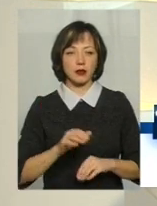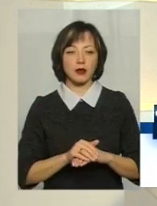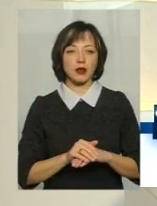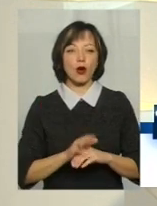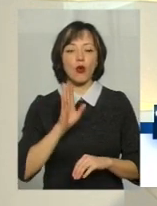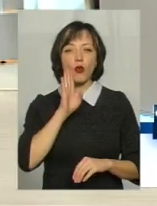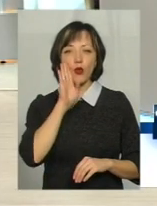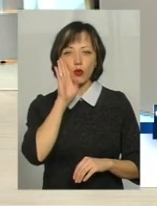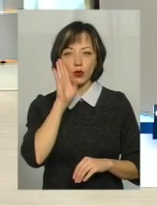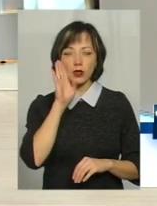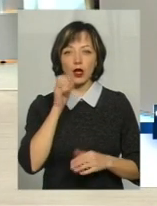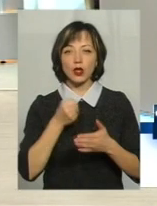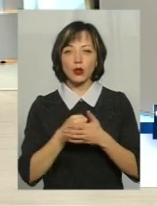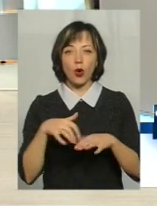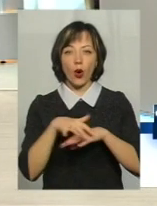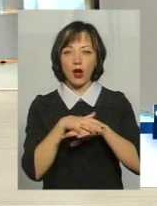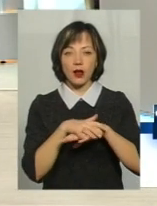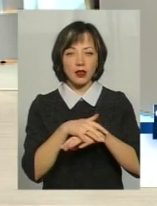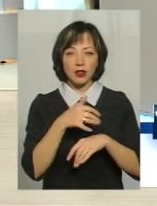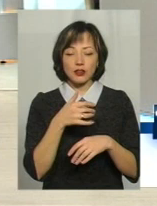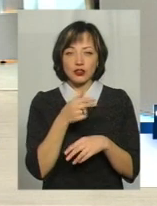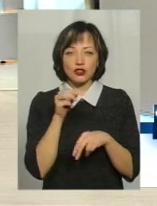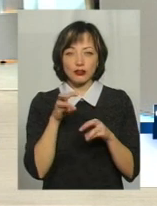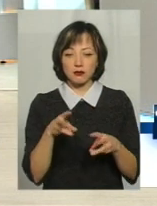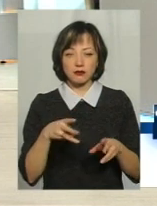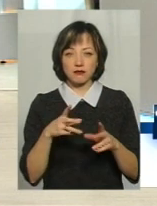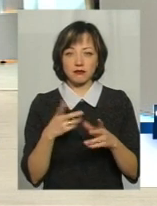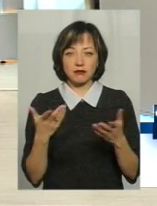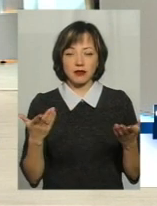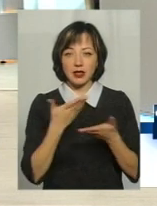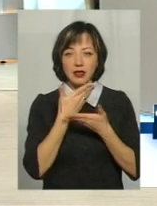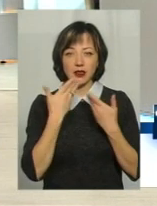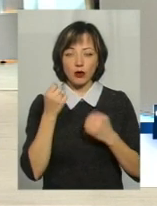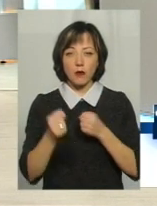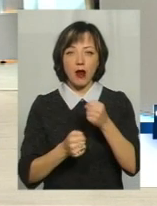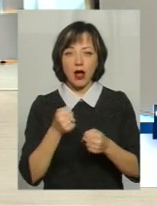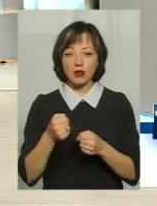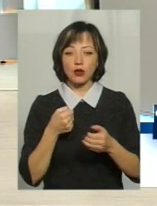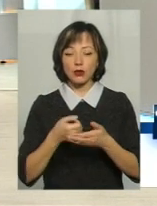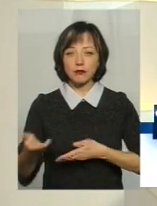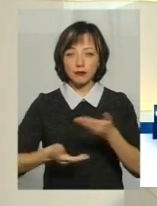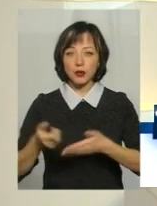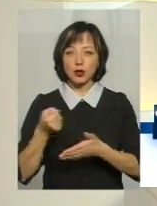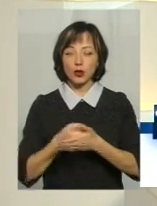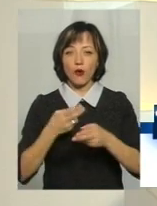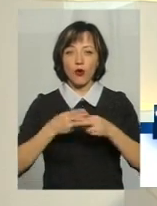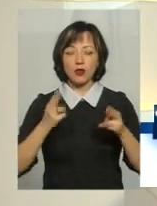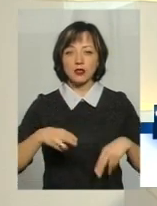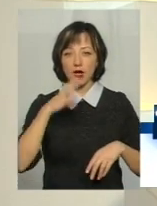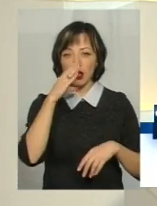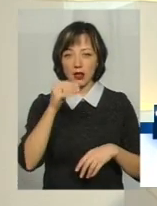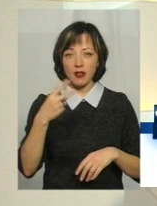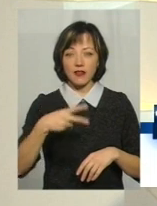утром до ринка нас нічим добратися. Ми йдемо з железодорожного гавзала. А на півку, що 20 маршрут просто